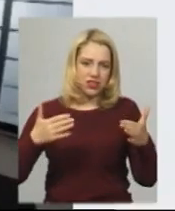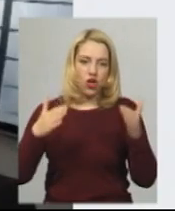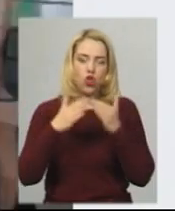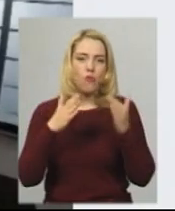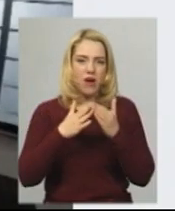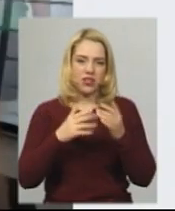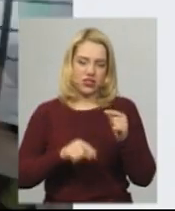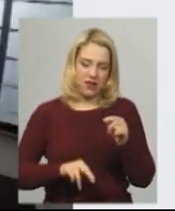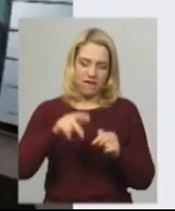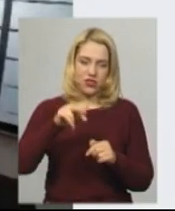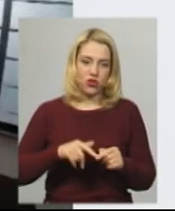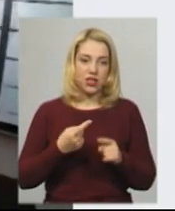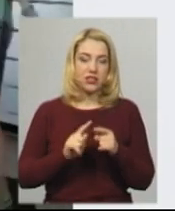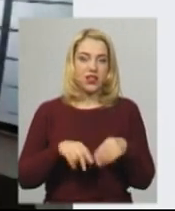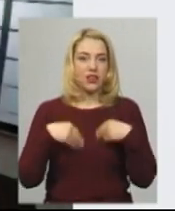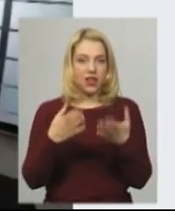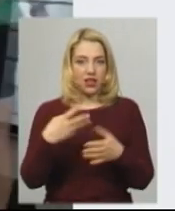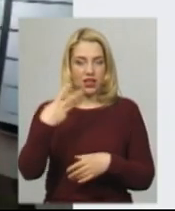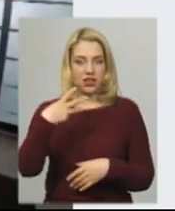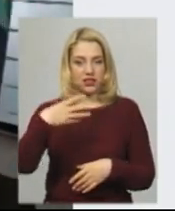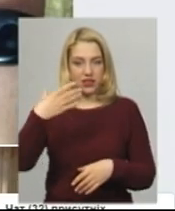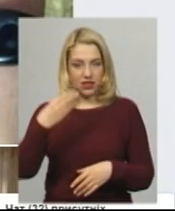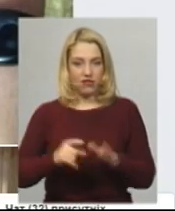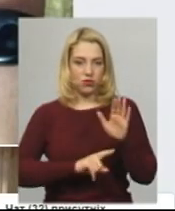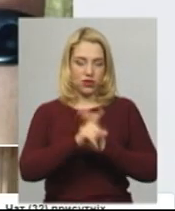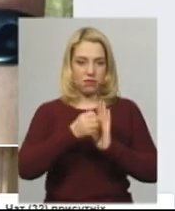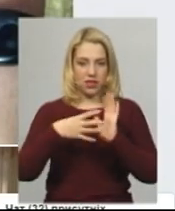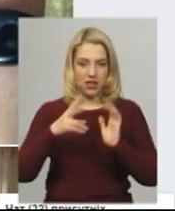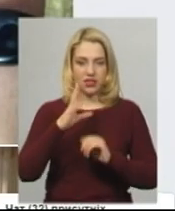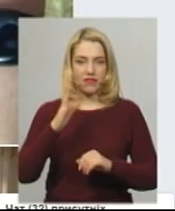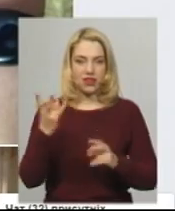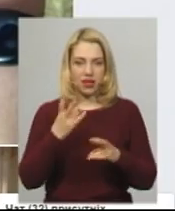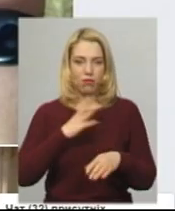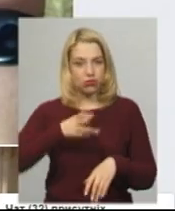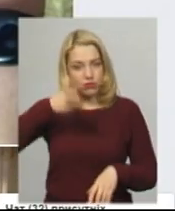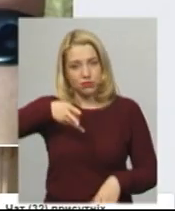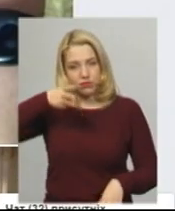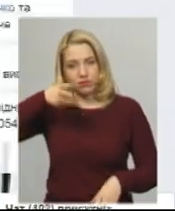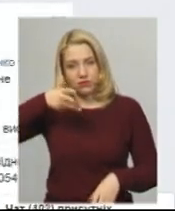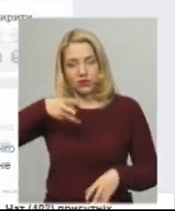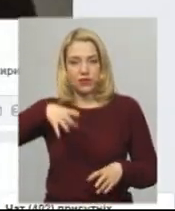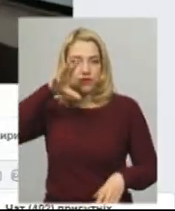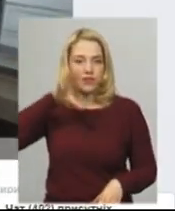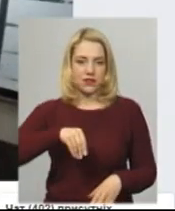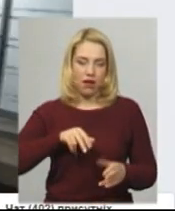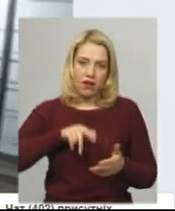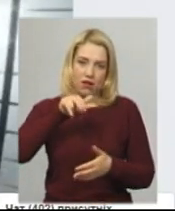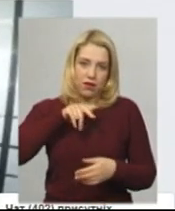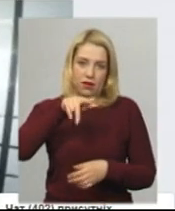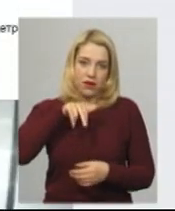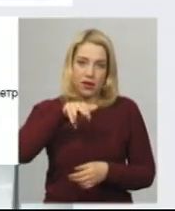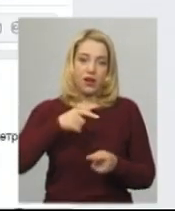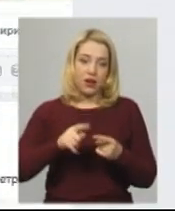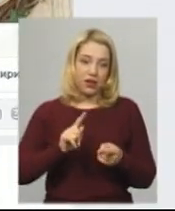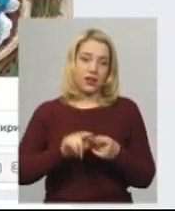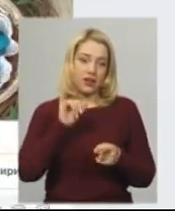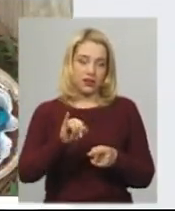висоти. На все відводилось 30 днів, починаючи з 15 квітня. Потрібно було зафіксувати свої спроби на фото і відео та викладати їх у соціальних